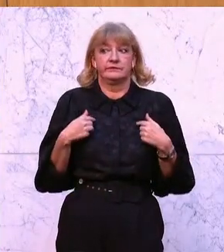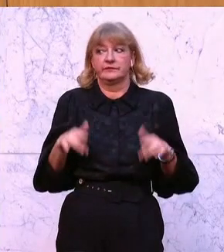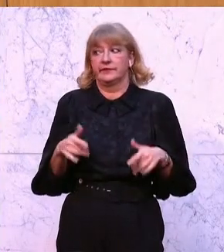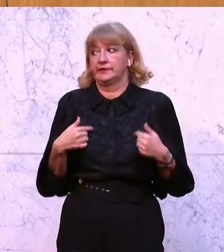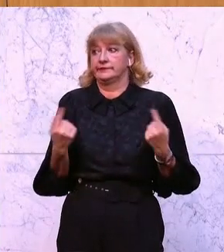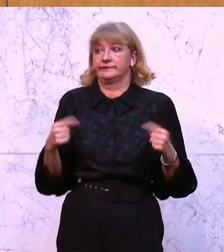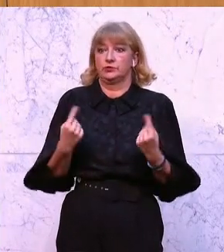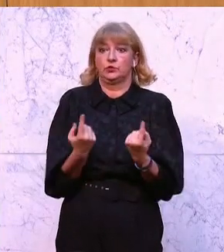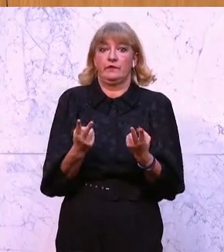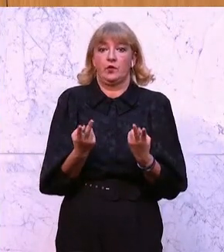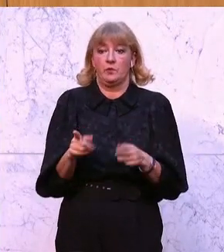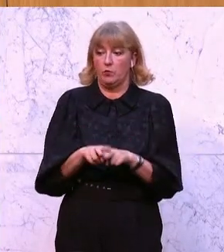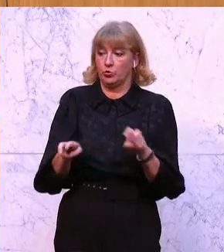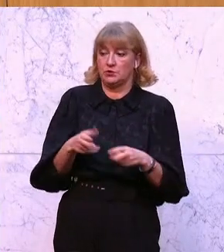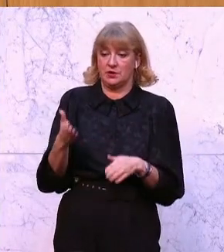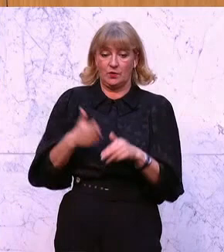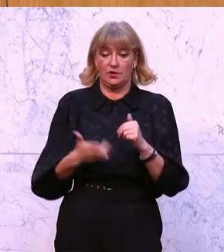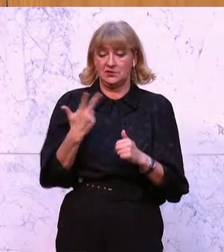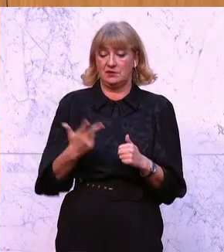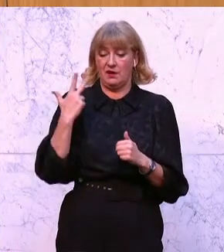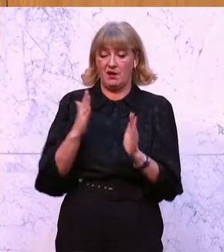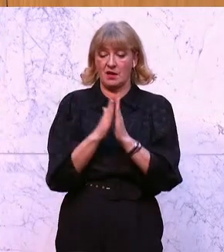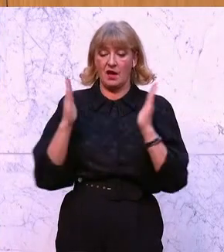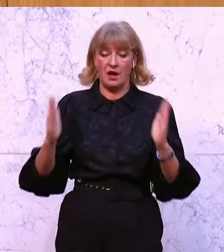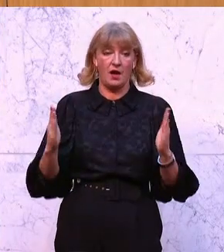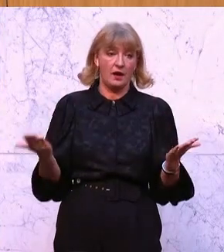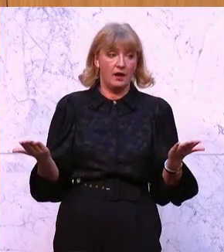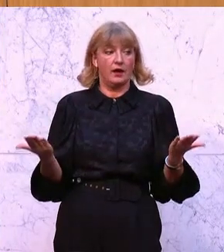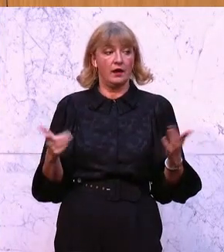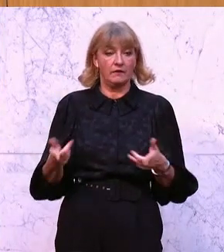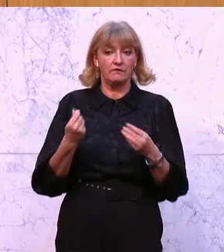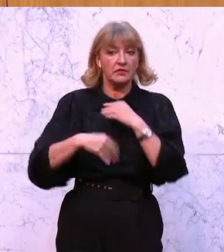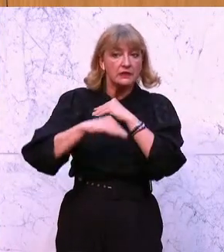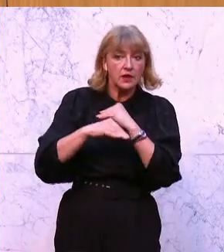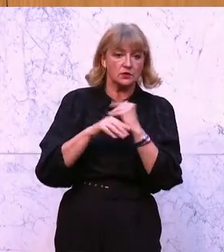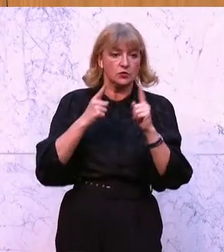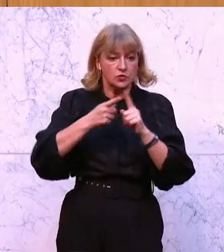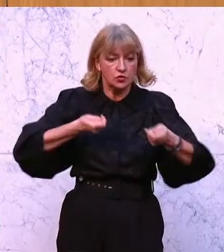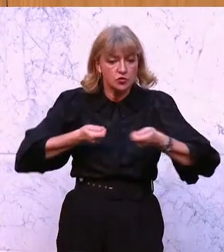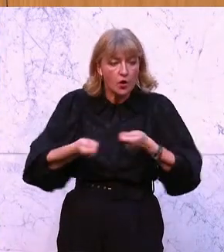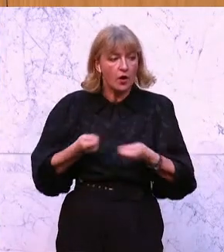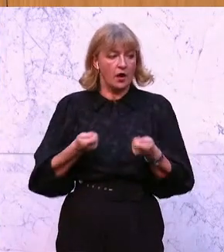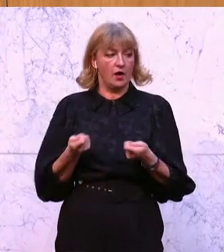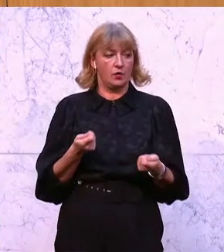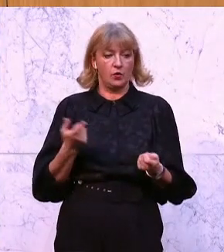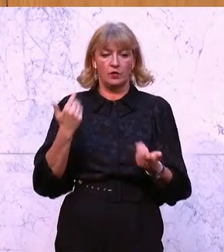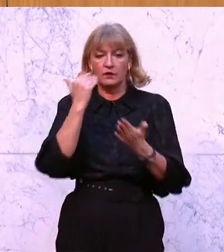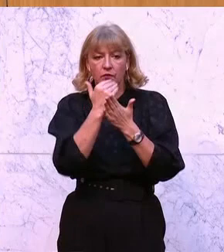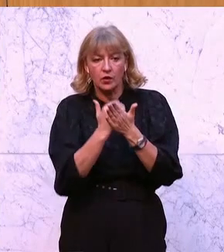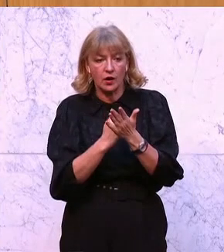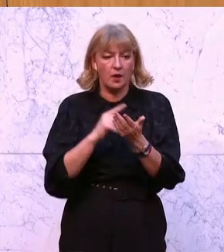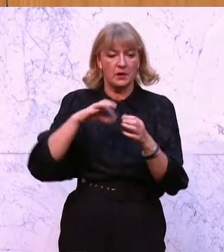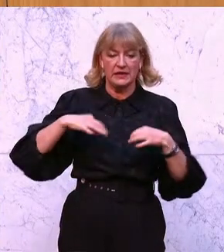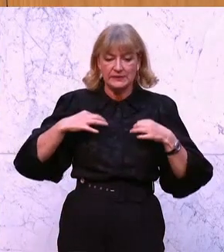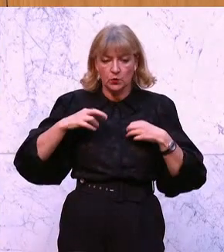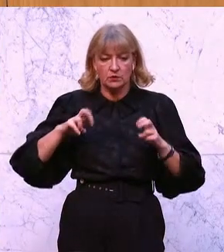auch deshalb gekommen, weil diese Bundesregierung in den letzten drei Jahren den Finanzausgleich und die Vorgaben im Rahmen der Zielsteuerung